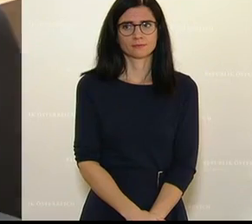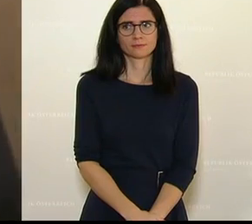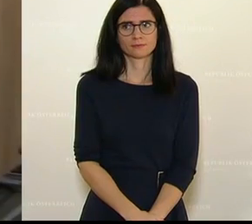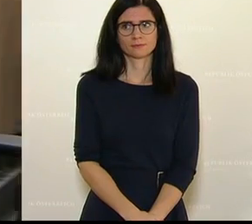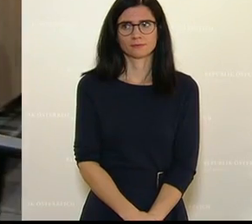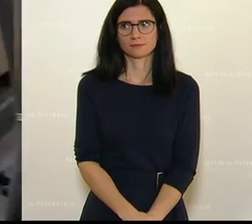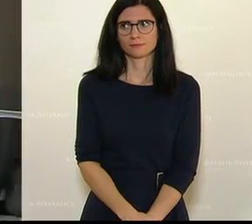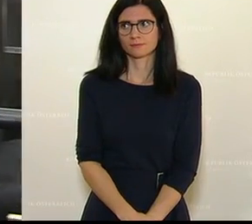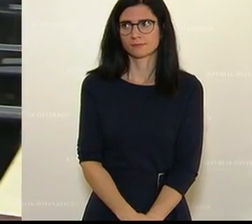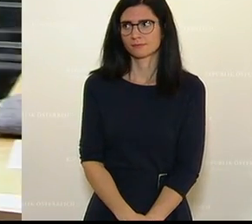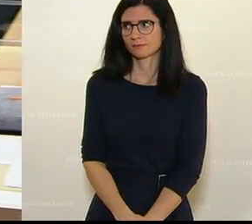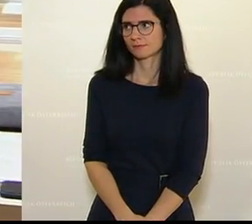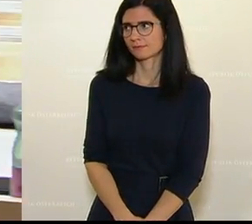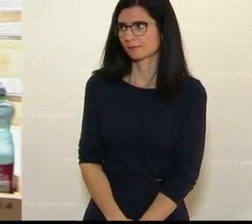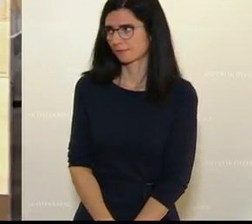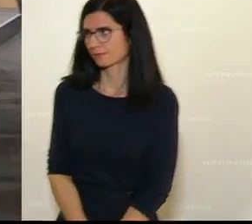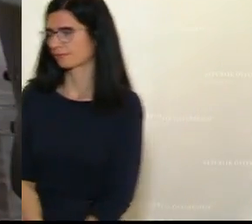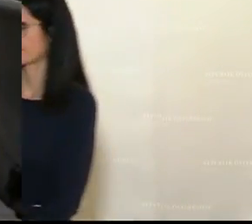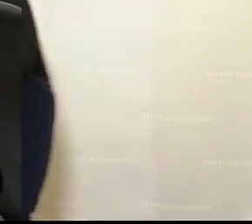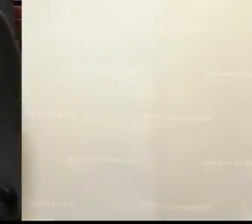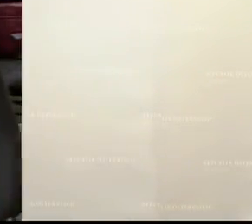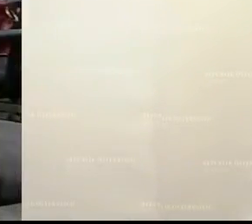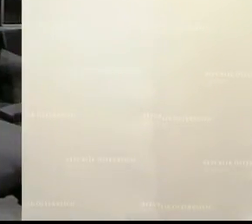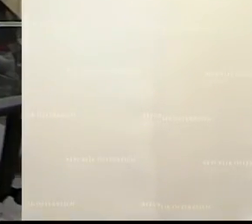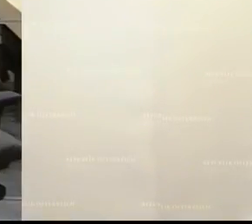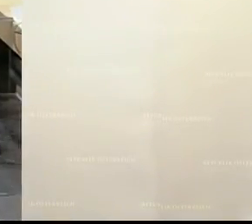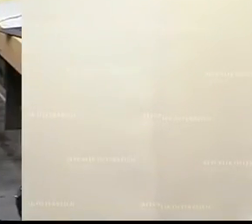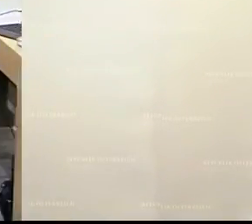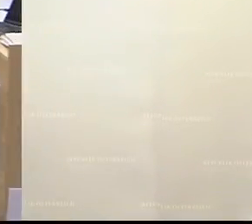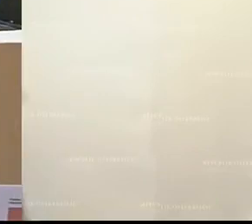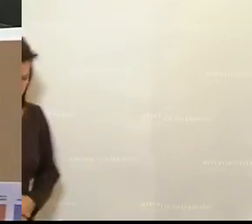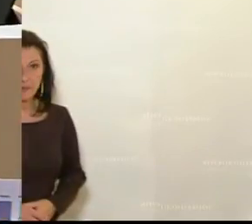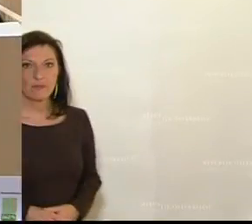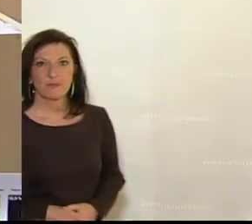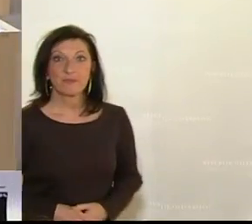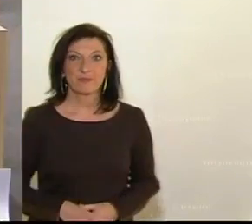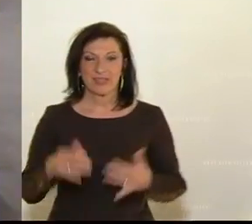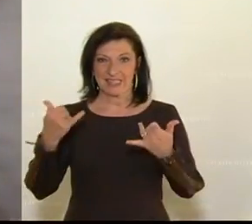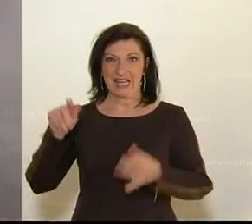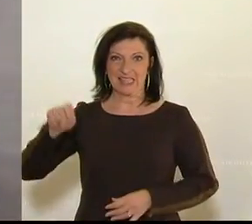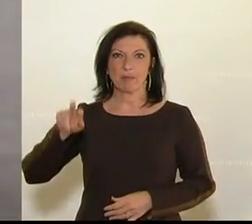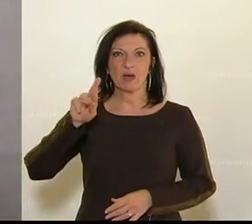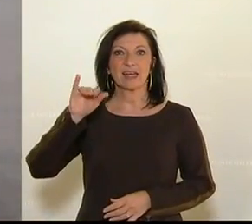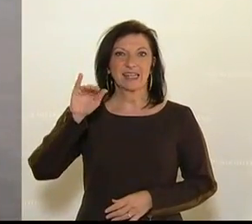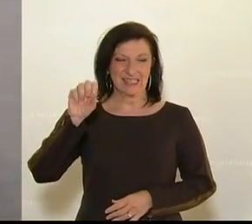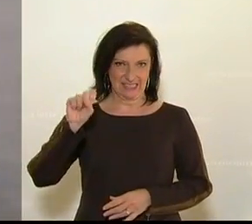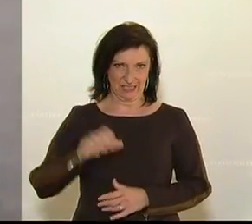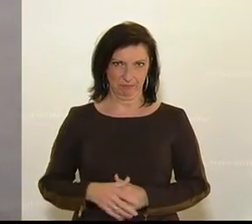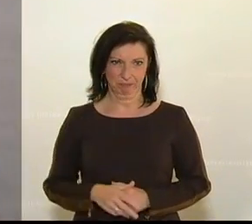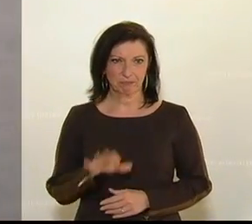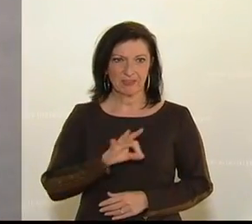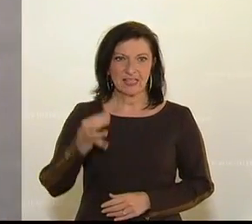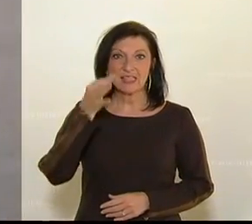Der Kriminalbeamte Christian Ries, Abgeordneter der Freiheitlichen aus Rust am Neusiedelsee, ist nun an Bord. Sehr Präsidentin, Herr